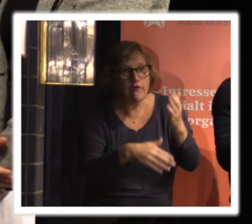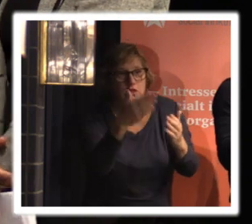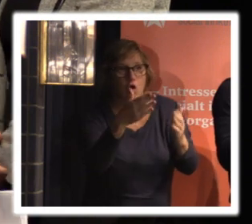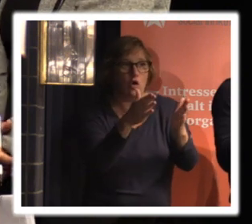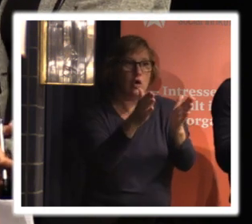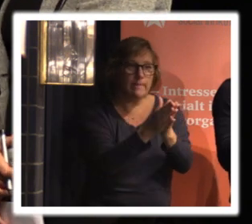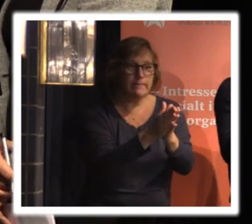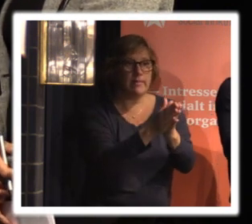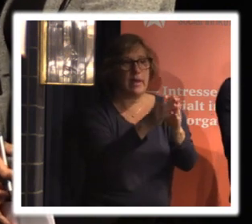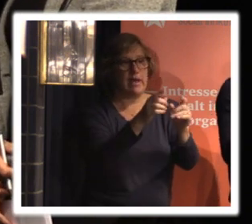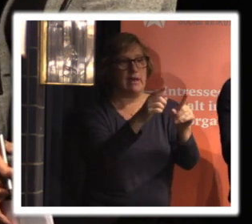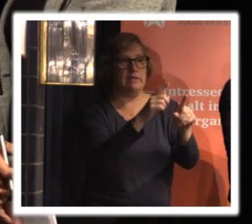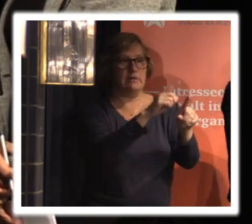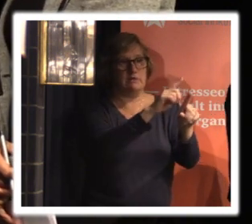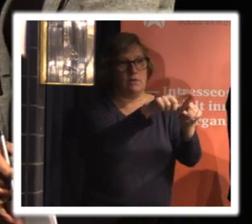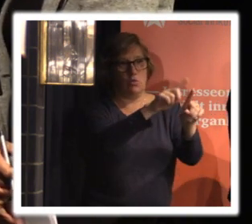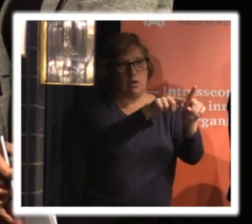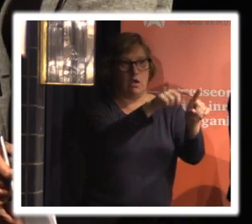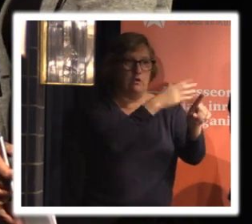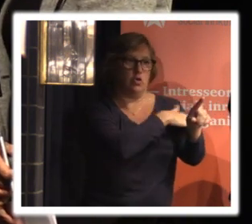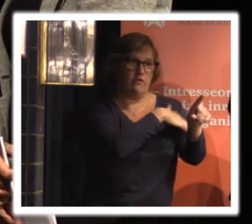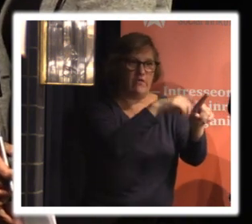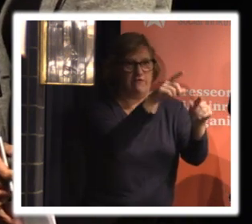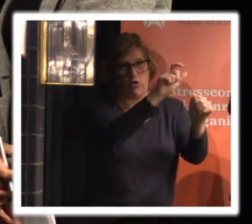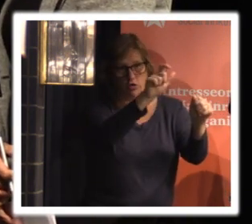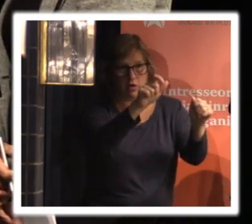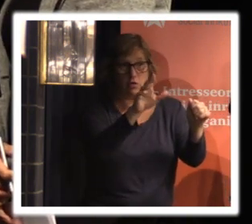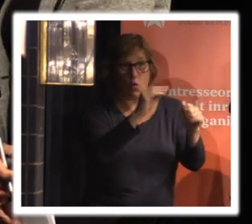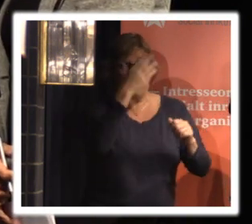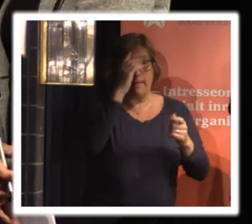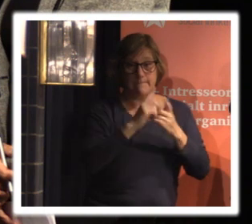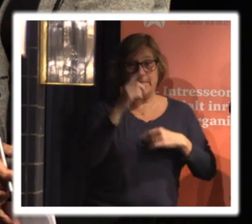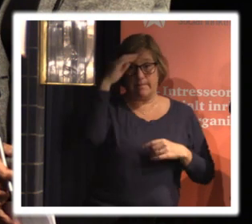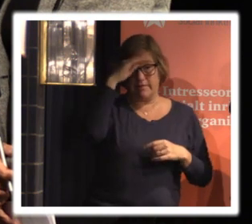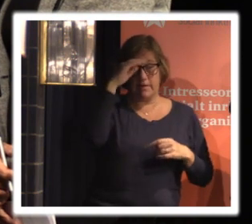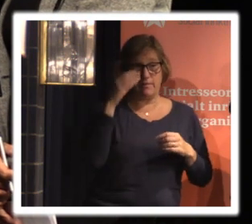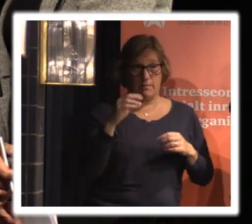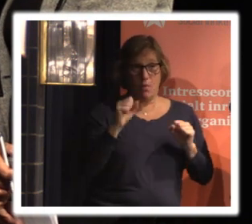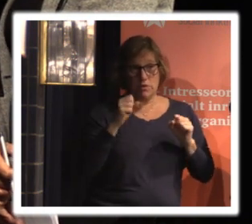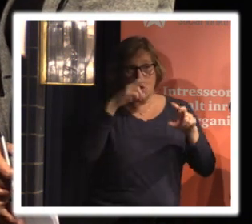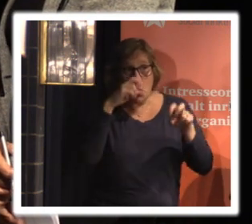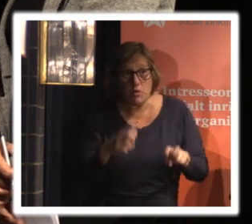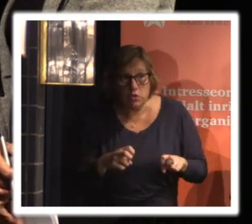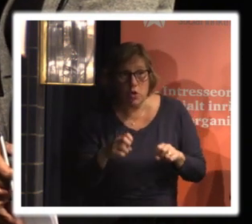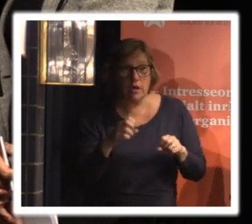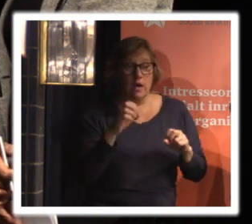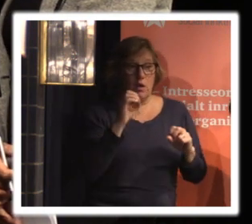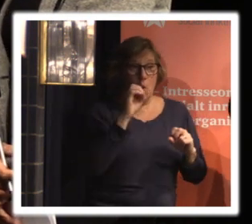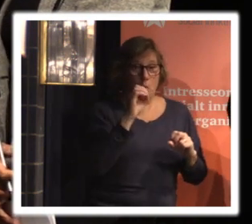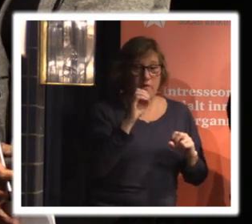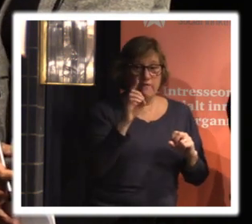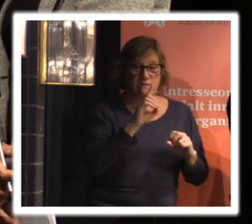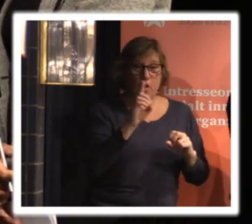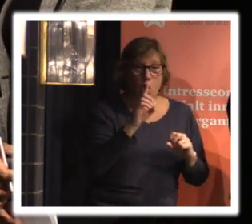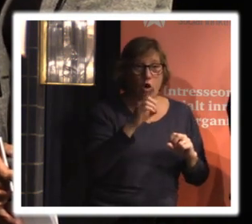som som föreskriver det och det här det kan ju bli väldigt knepigt man måste ju framförallt ta reda på var